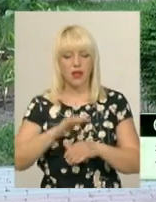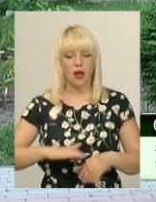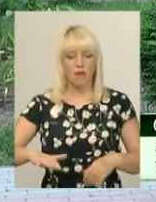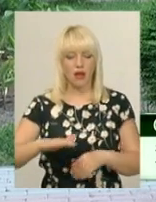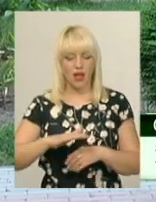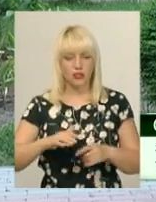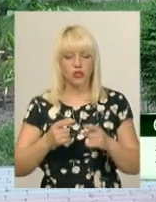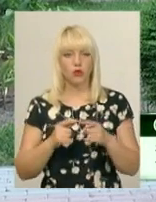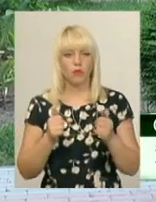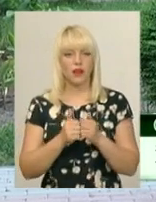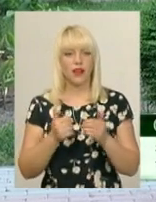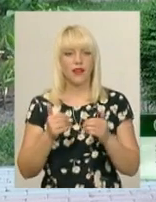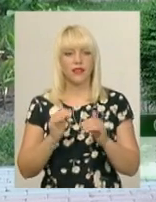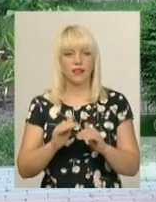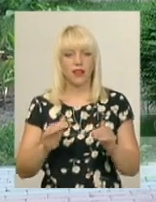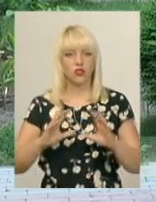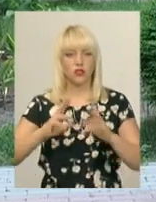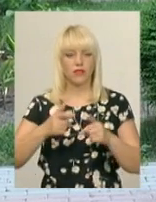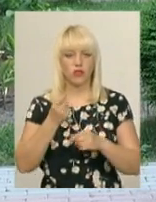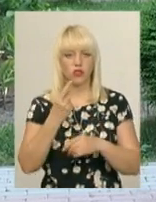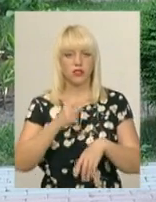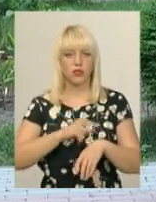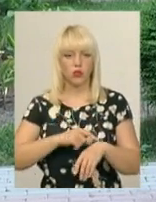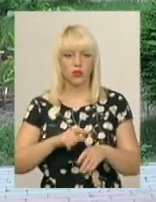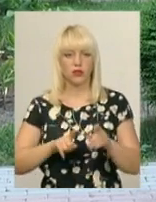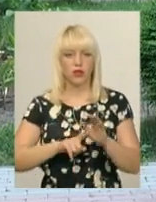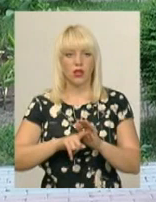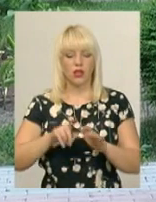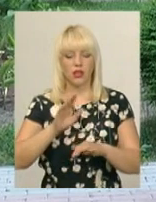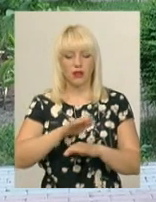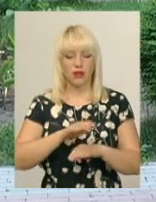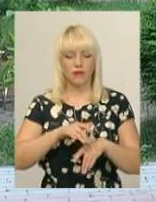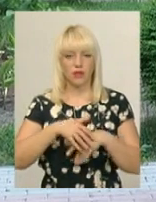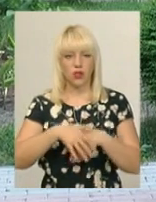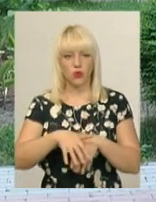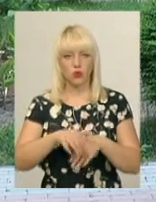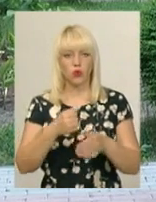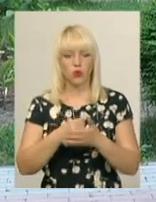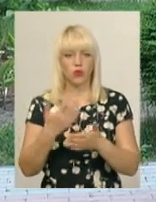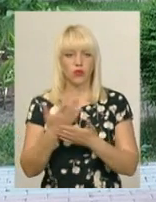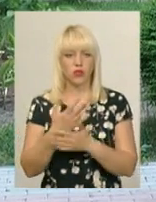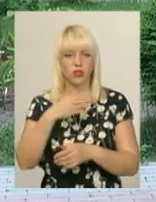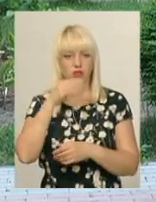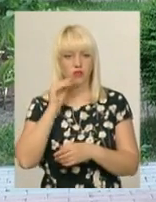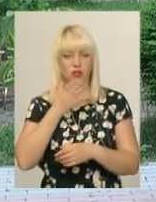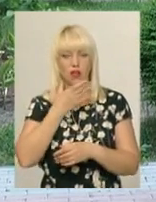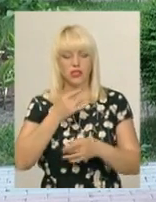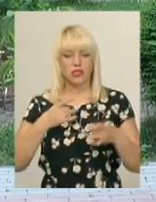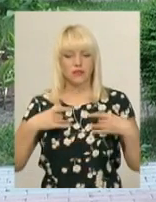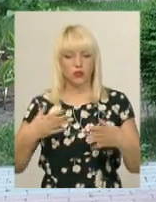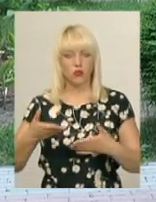там ми її формуємо. І об 11 годині вона рушає від дитячого світу до кінотеатру «Шевченка» гарним святковим шагом